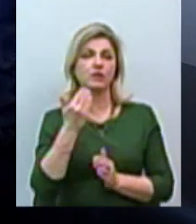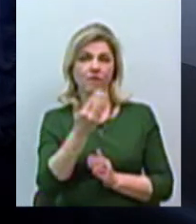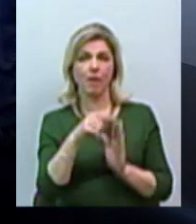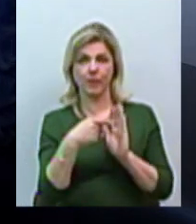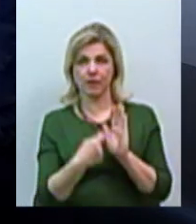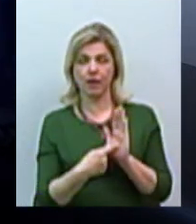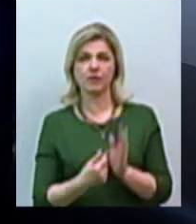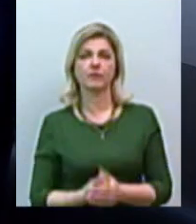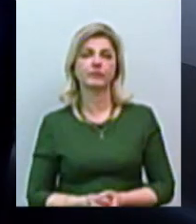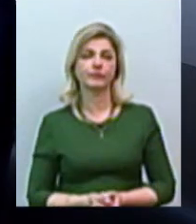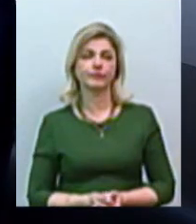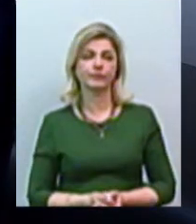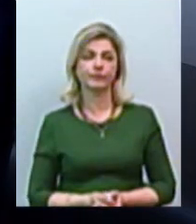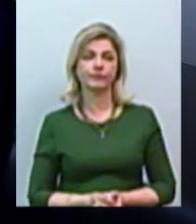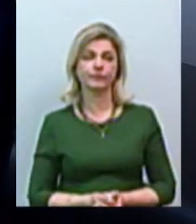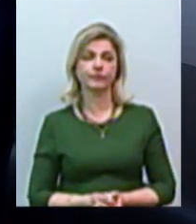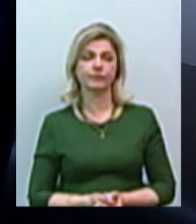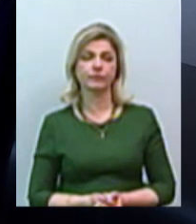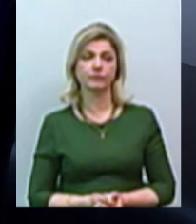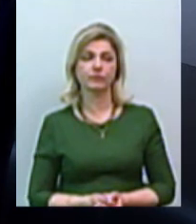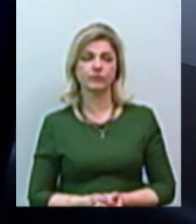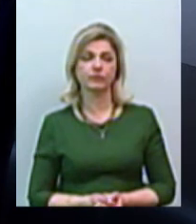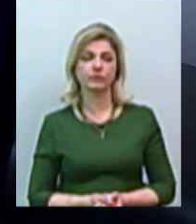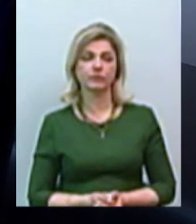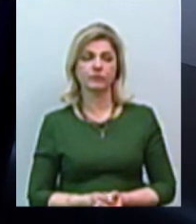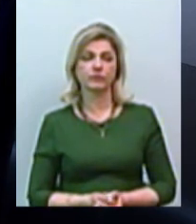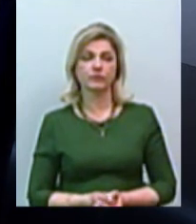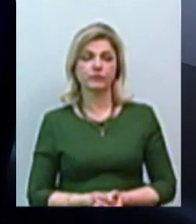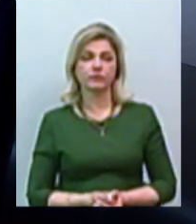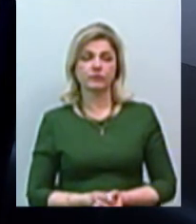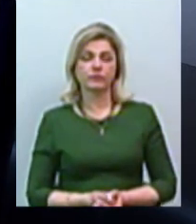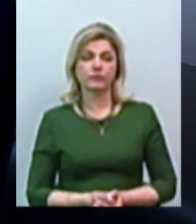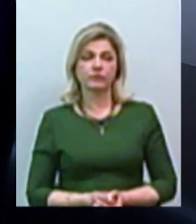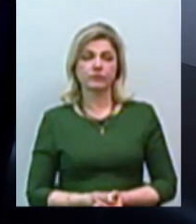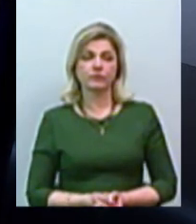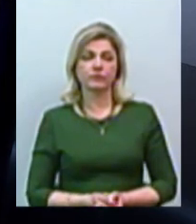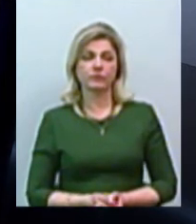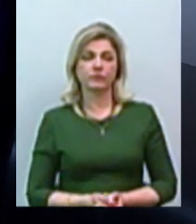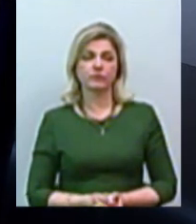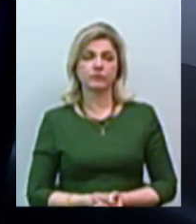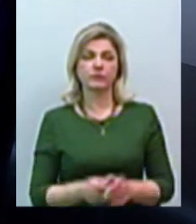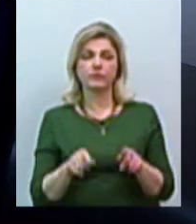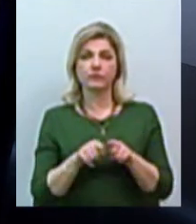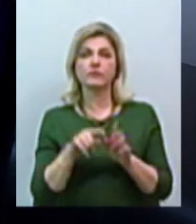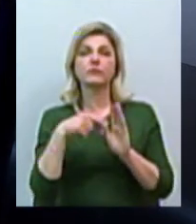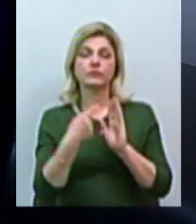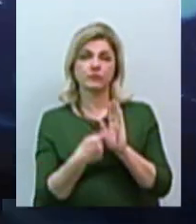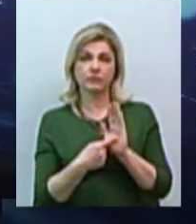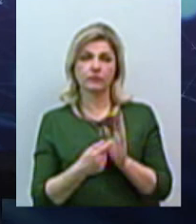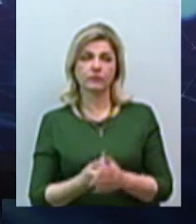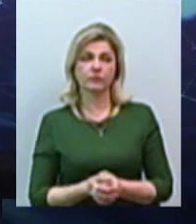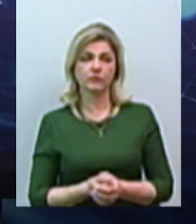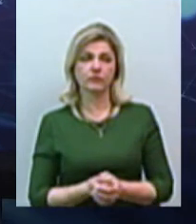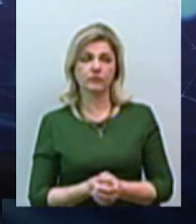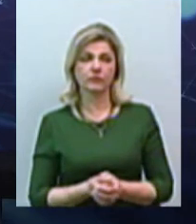питання. Добрий вечір. Добрий вечір. Ми чуємо вас, будь ласка. Значить, в мене таке питання. Значить,